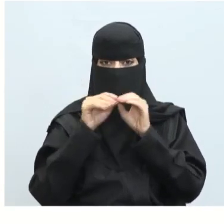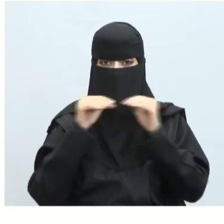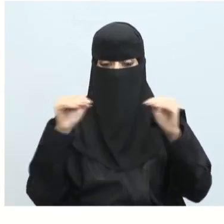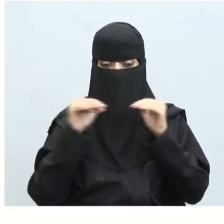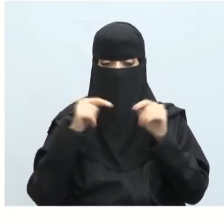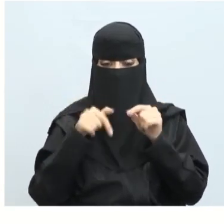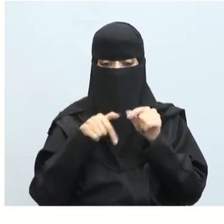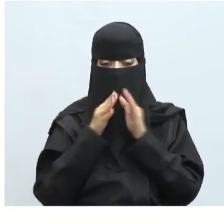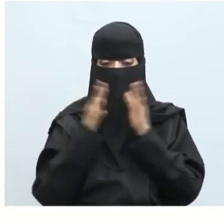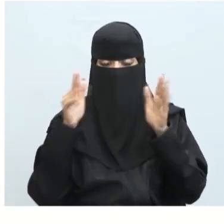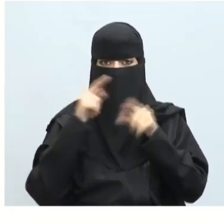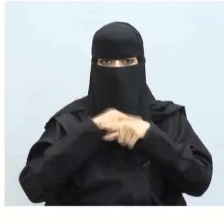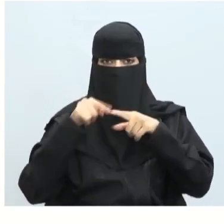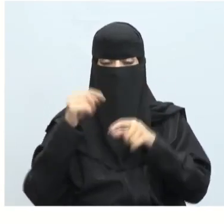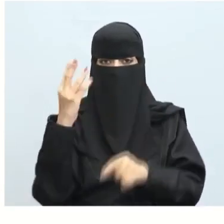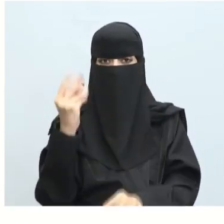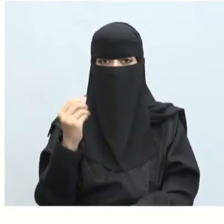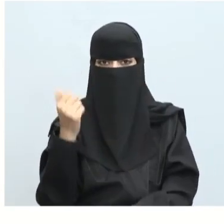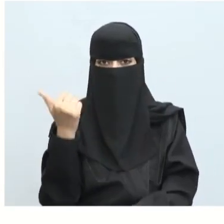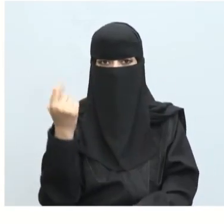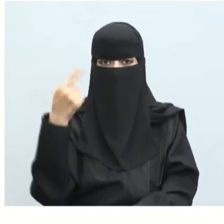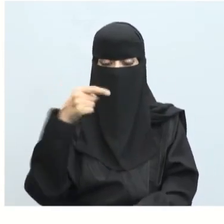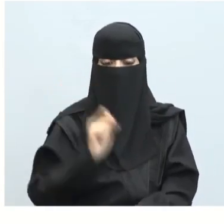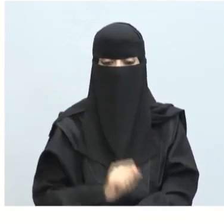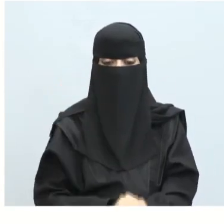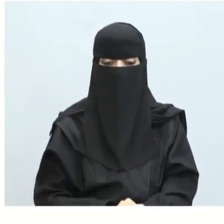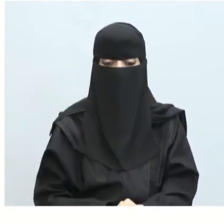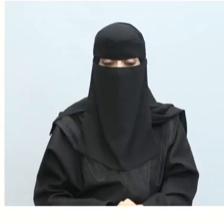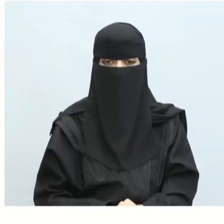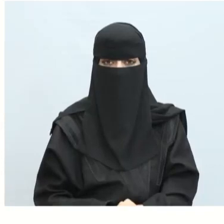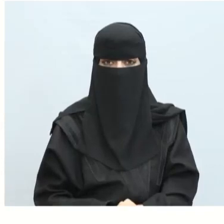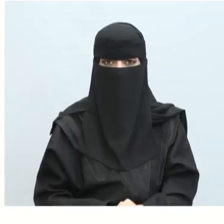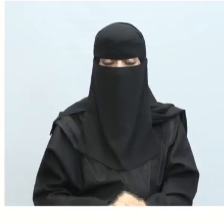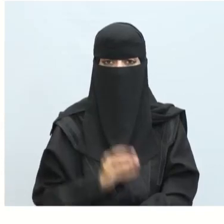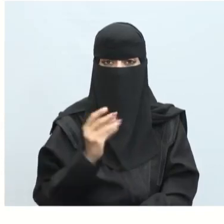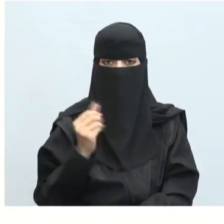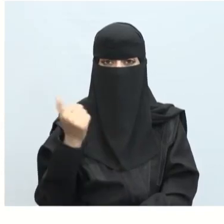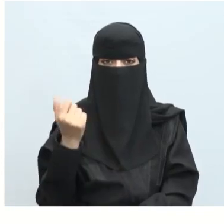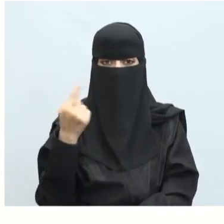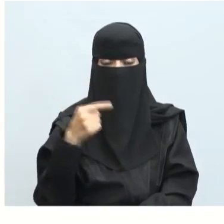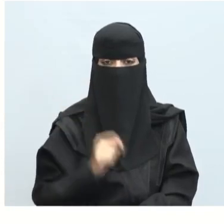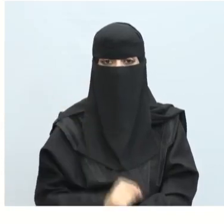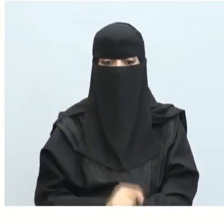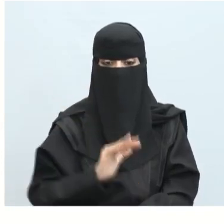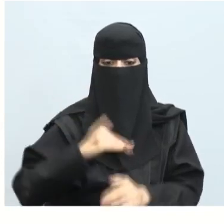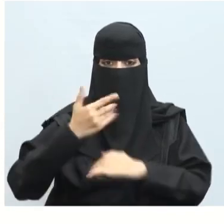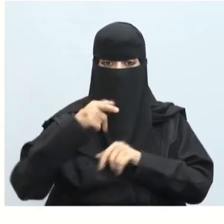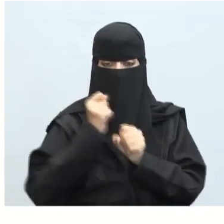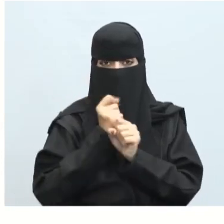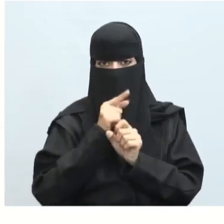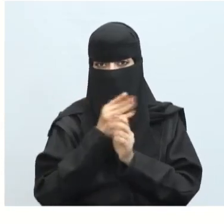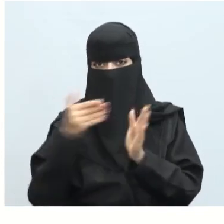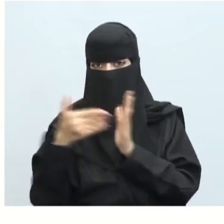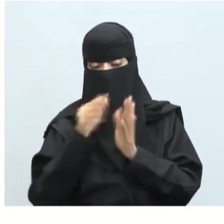التكبير إلى الرقم 16 كم مستوى التكبير الموجود فيها عند تشغيل التطبيق